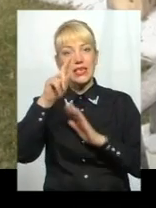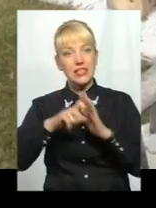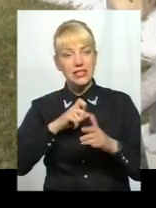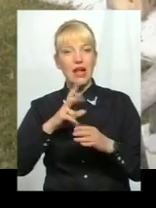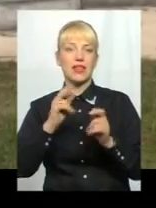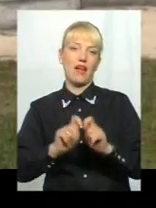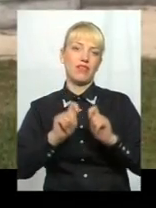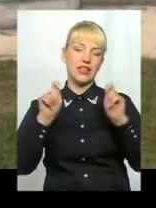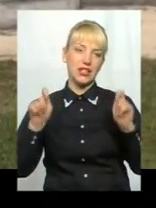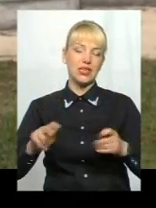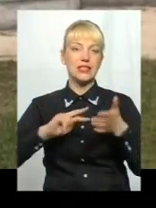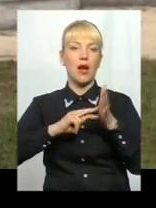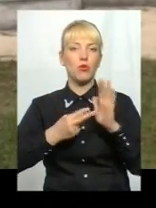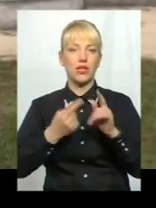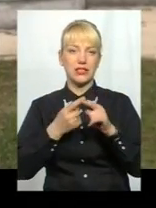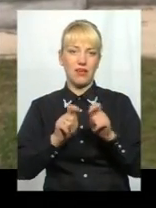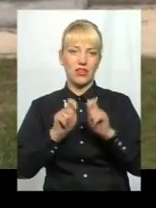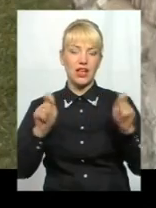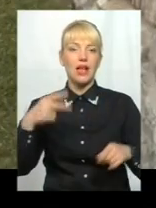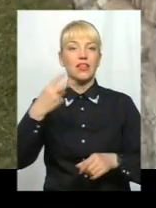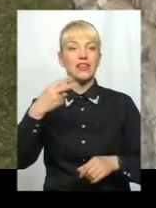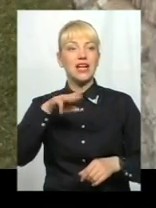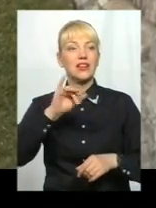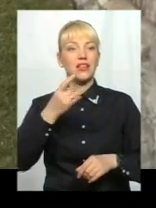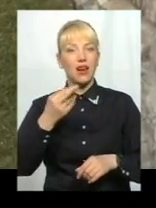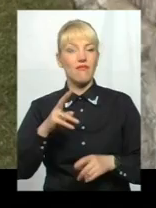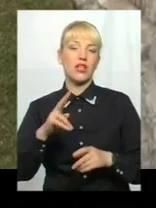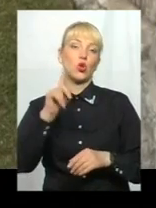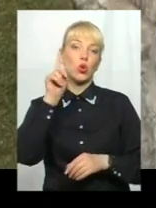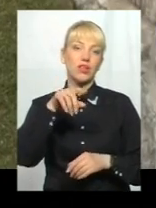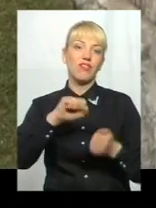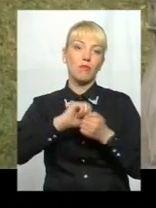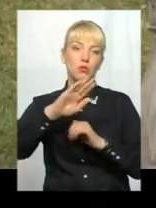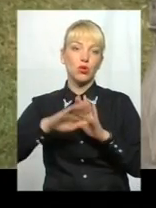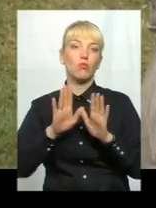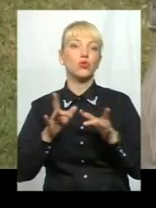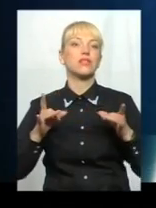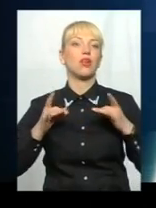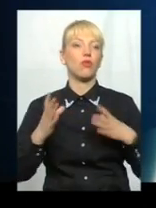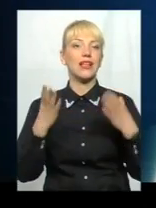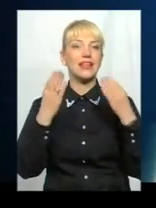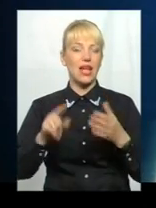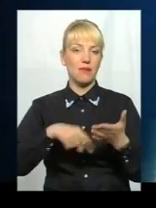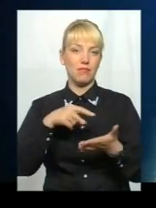на відкритті. Запланували його на 20 травня. Тоді в Кам'янці-Подільському святкуватимуть День міста.